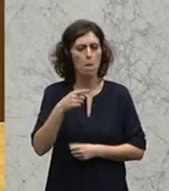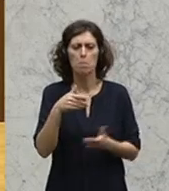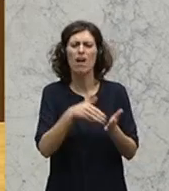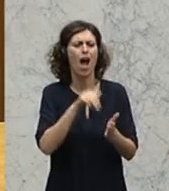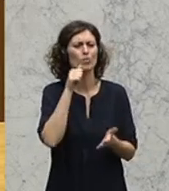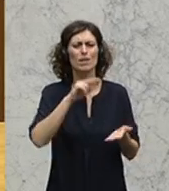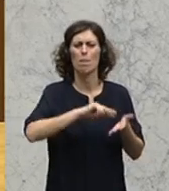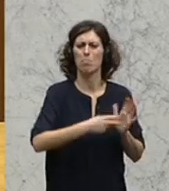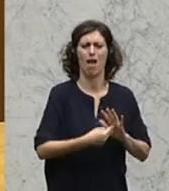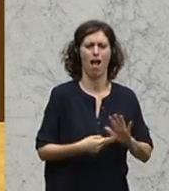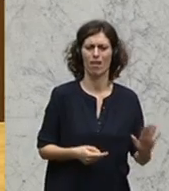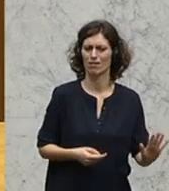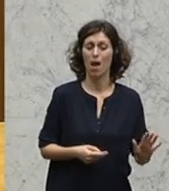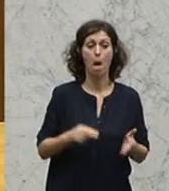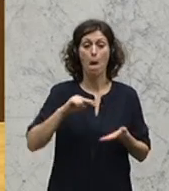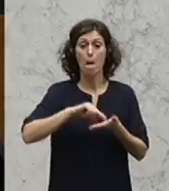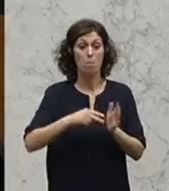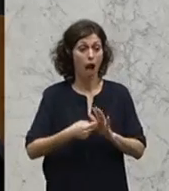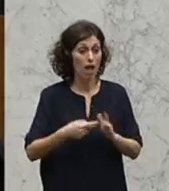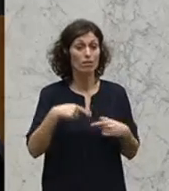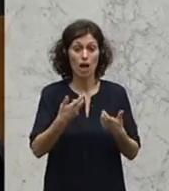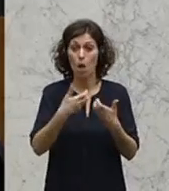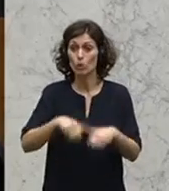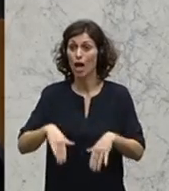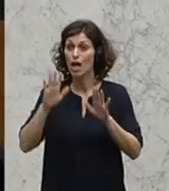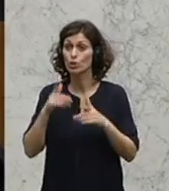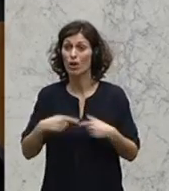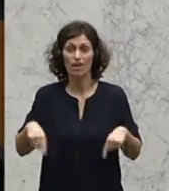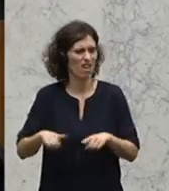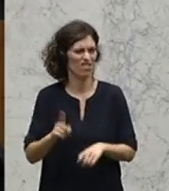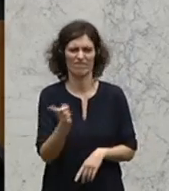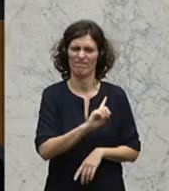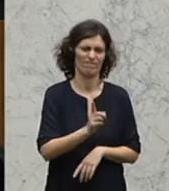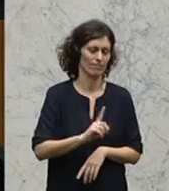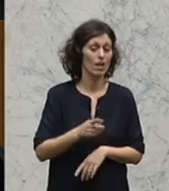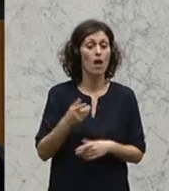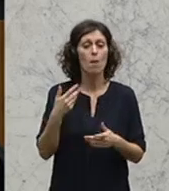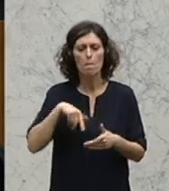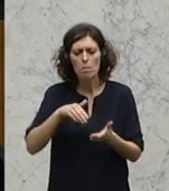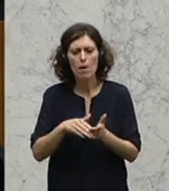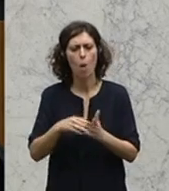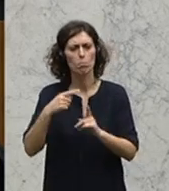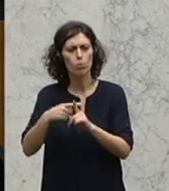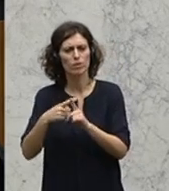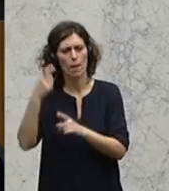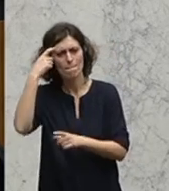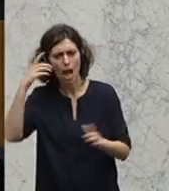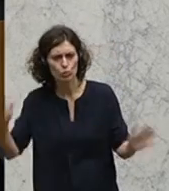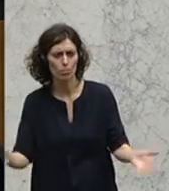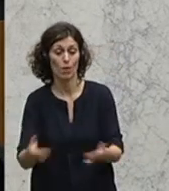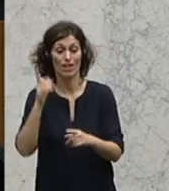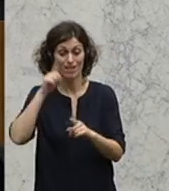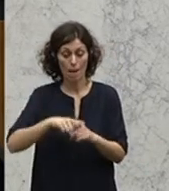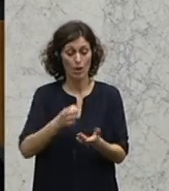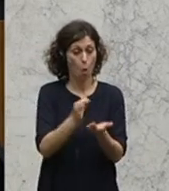Plan. Ein Plan macht keine Asylquartiere, sondern wir brauchen einfach Meinungsbildung, positive Meinungsbildung, damit in den Orten